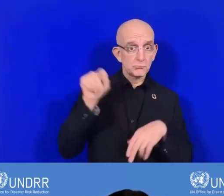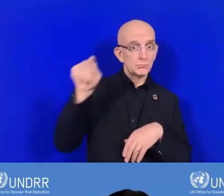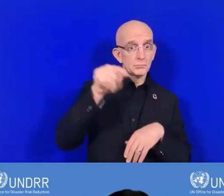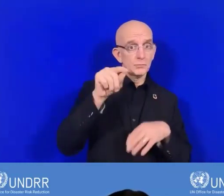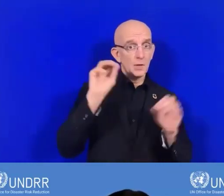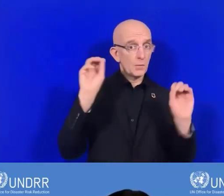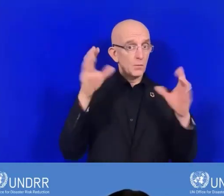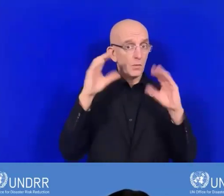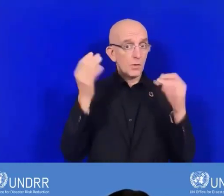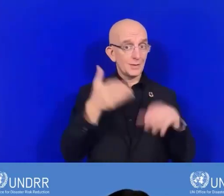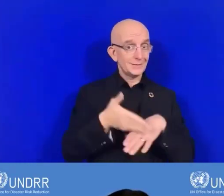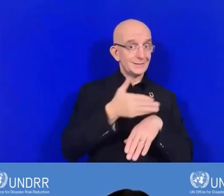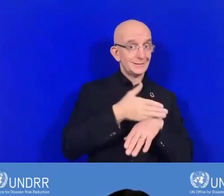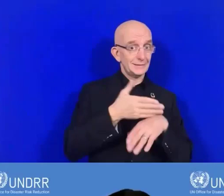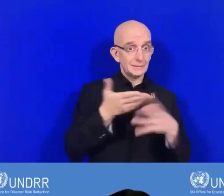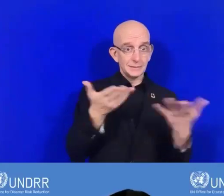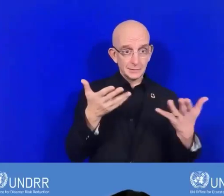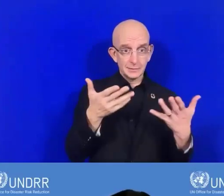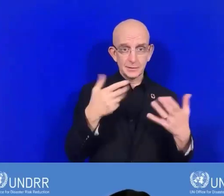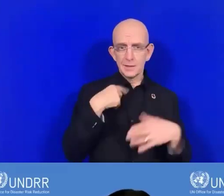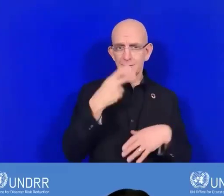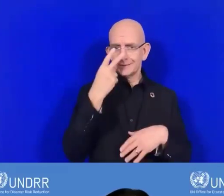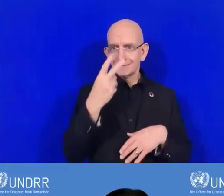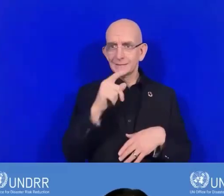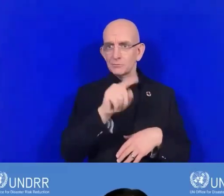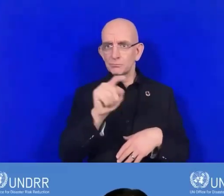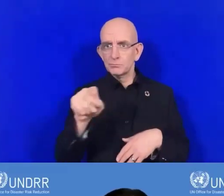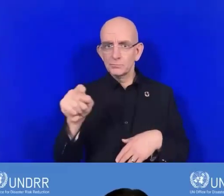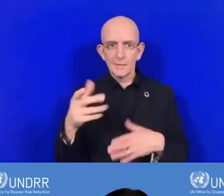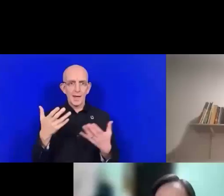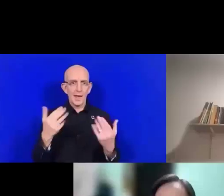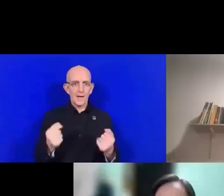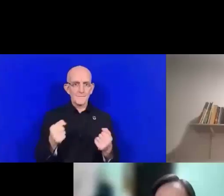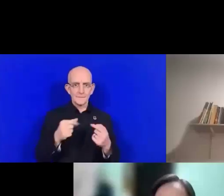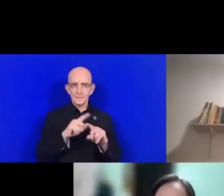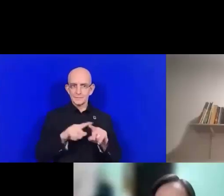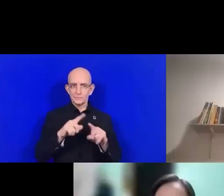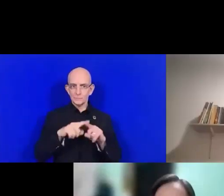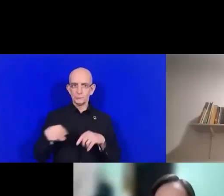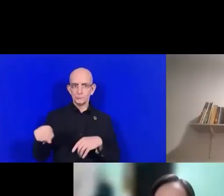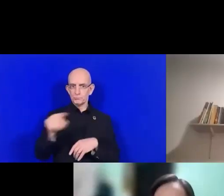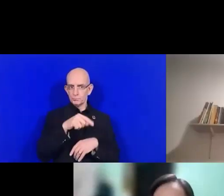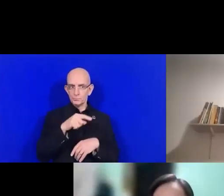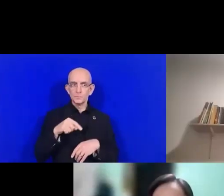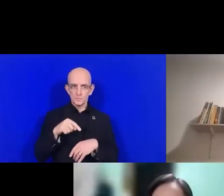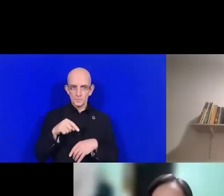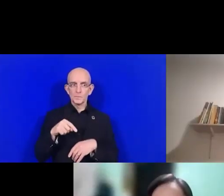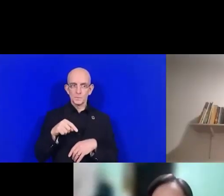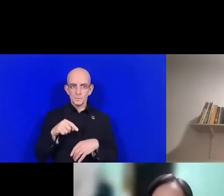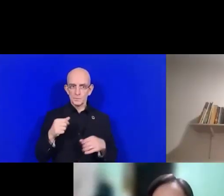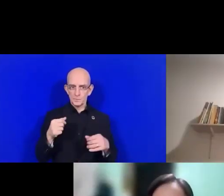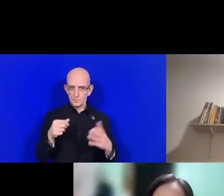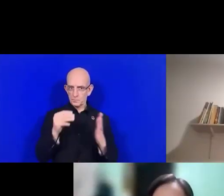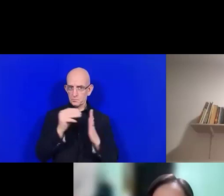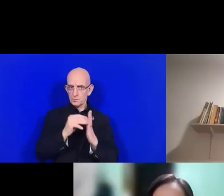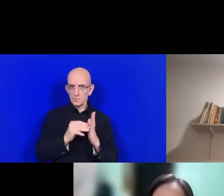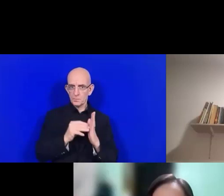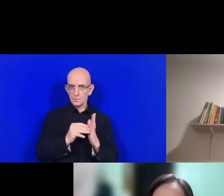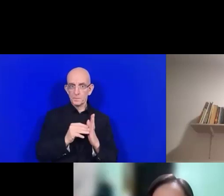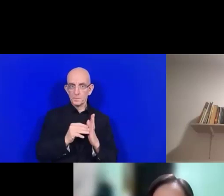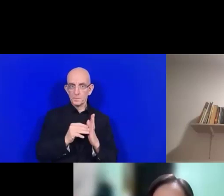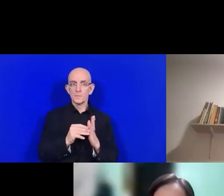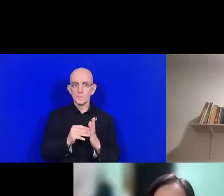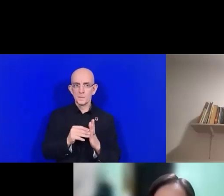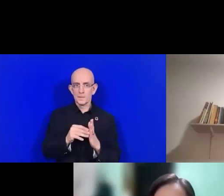notamment pour ce qui est du cas de Kali, nous avons le